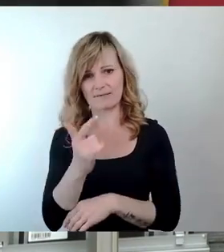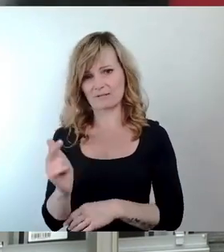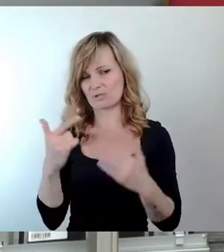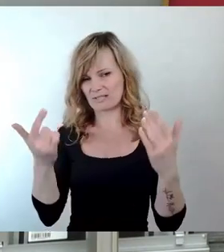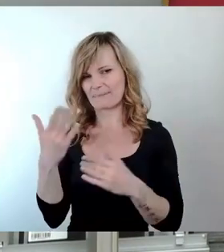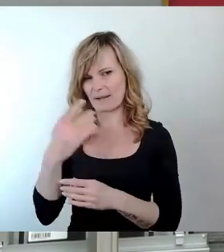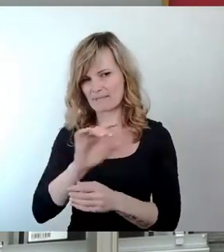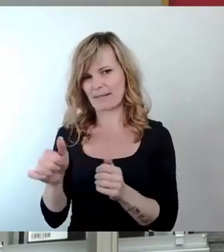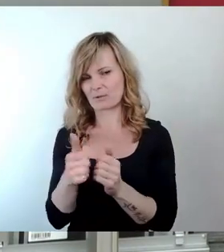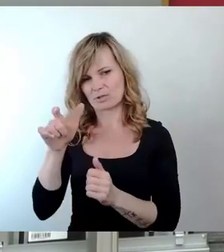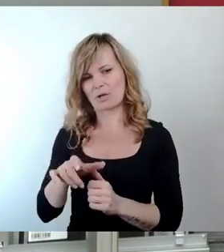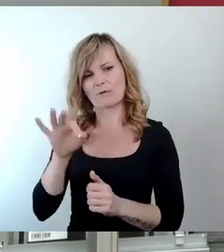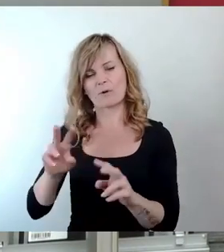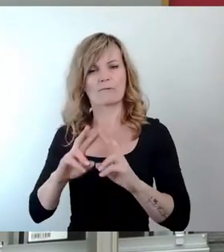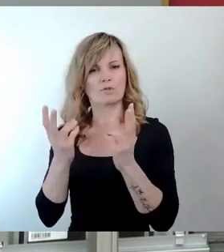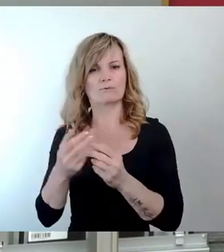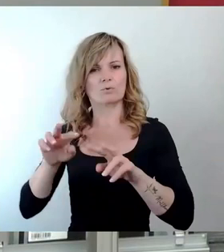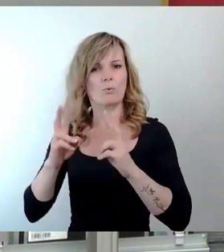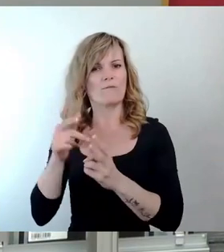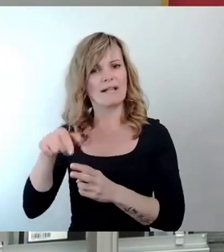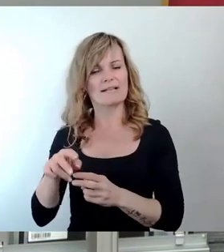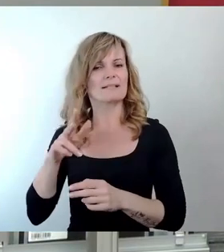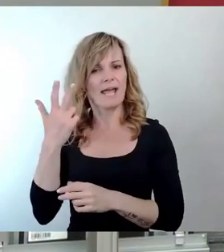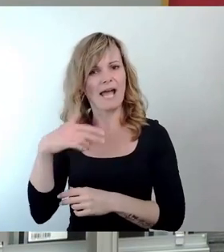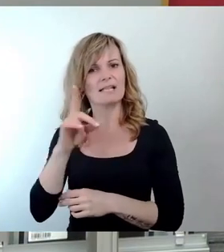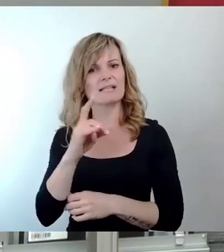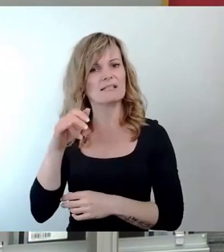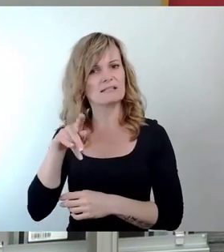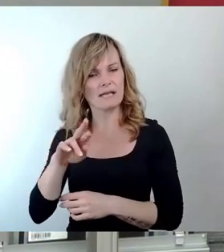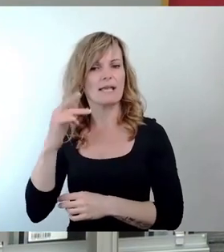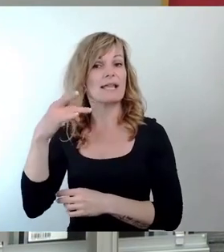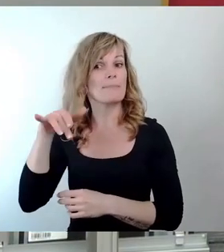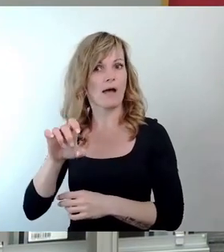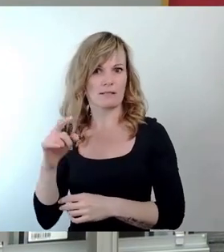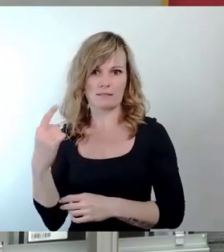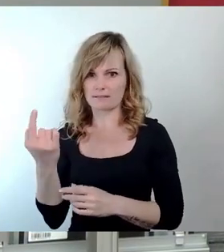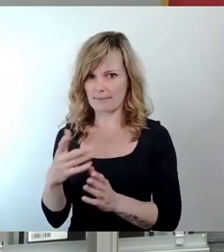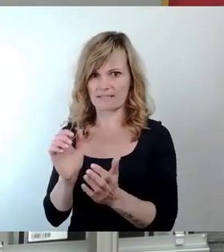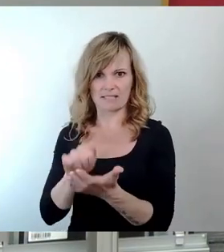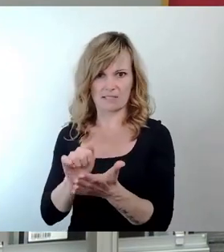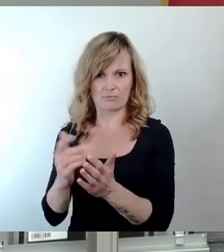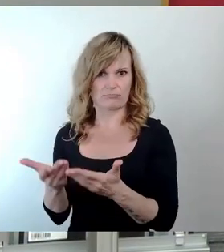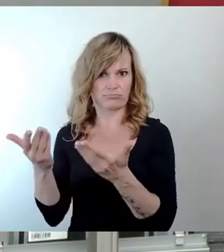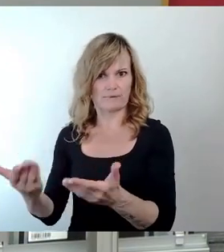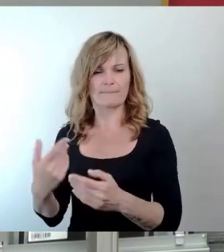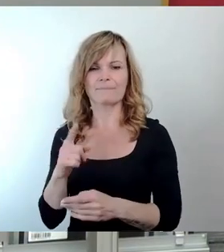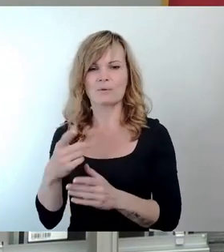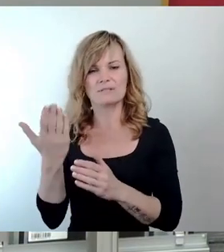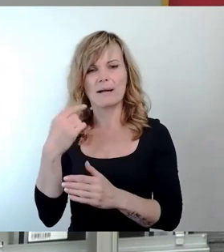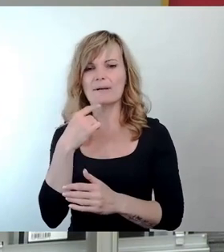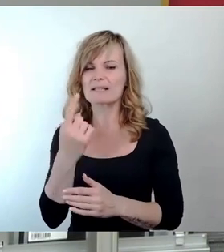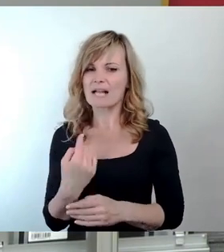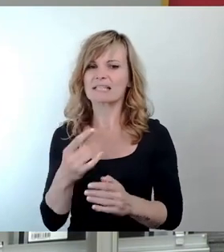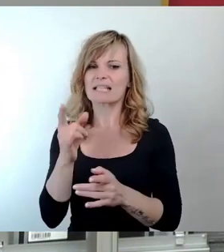Umwelt, Herrn Dirk Hilbert, herausgegeben wurde. Als Entwicklungsziel wurde dort die Wiederherstellung der historischen Hauptachse des Blüherparks ausgewiesen.